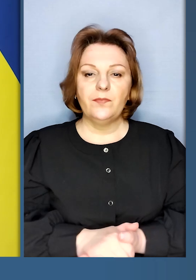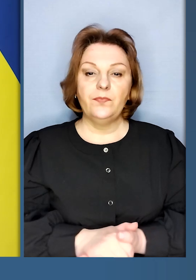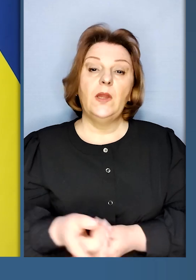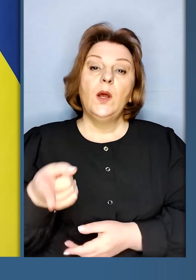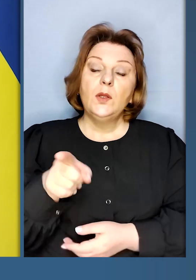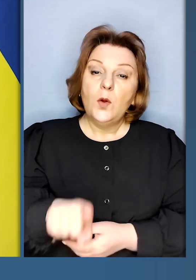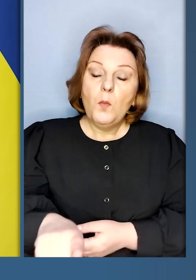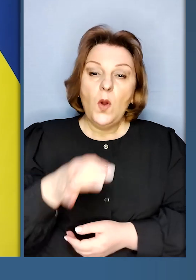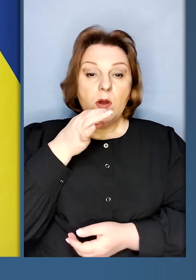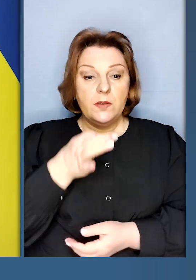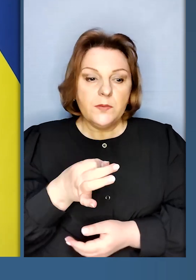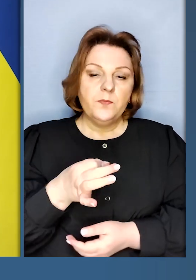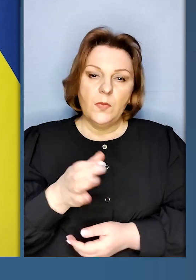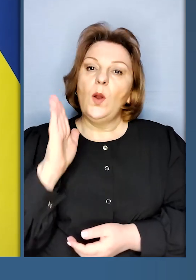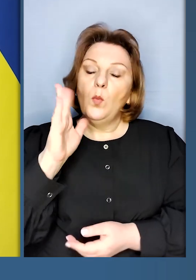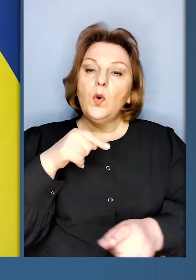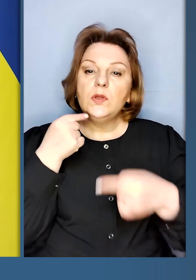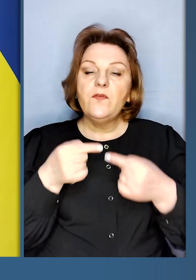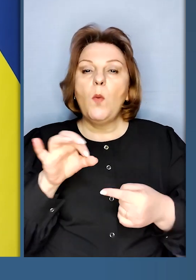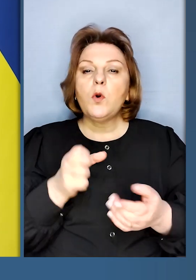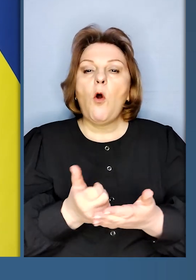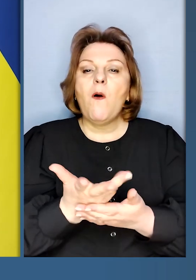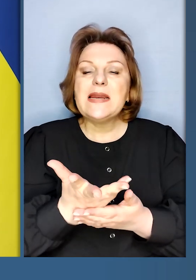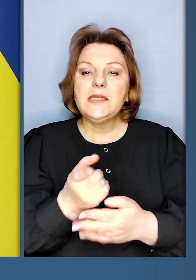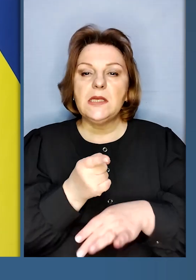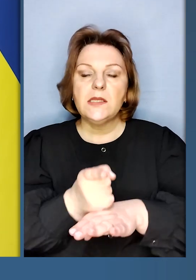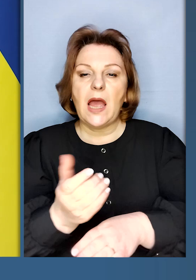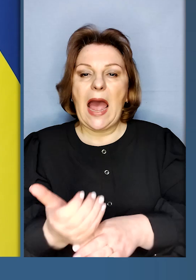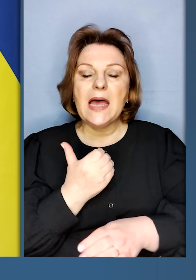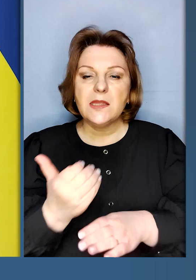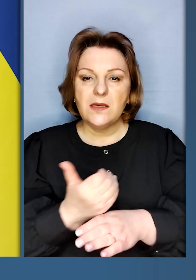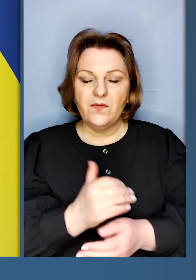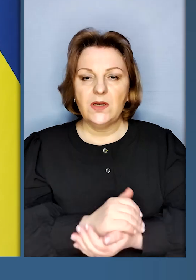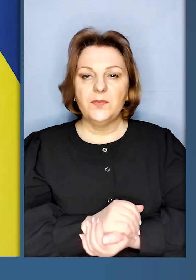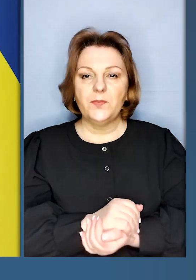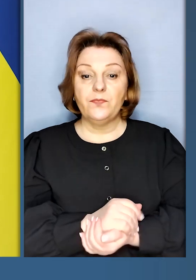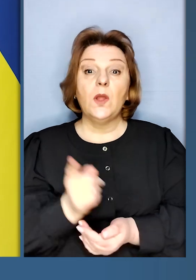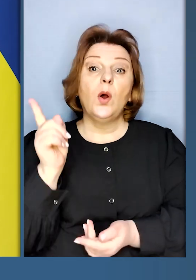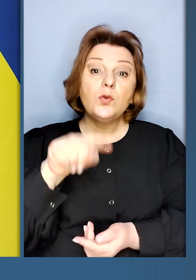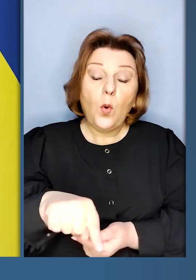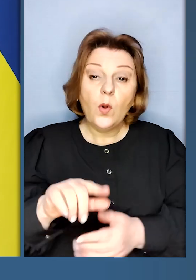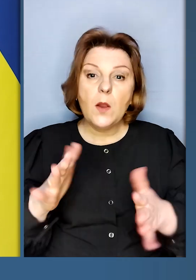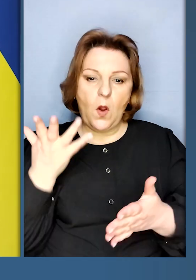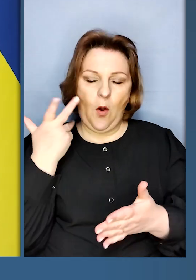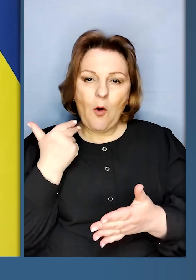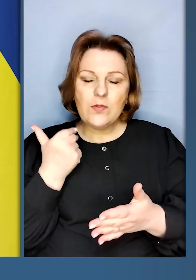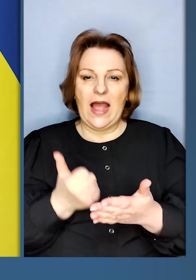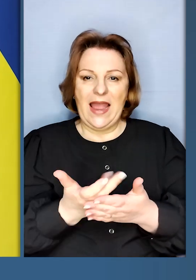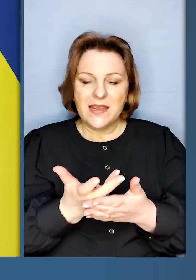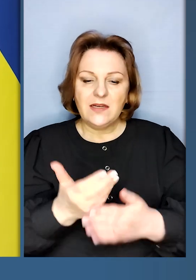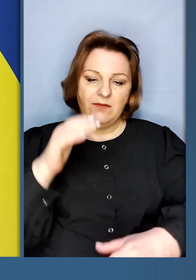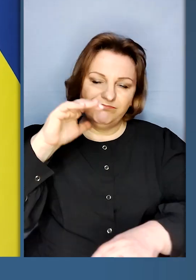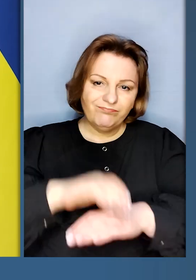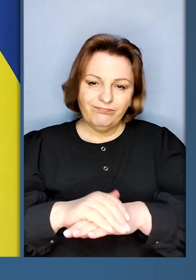на жаль. І тому, скажімо, будемо говорити про кількість танків і в той момент,